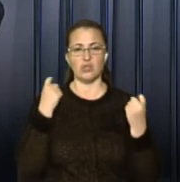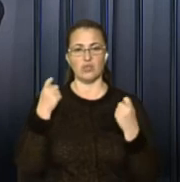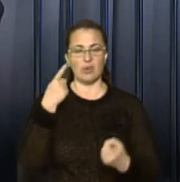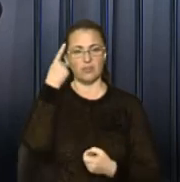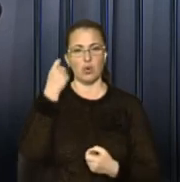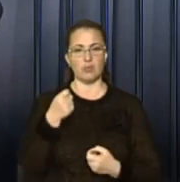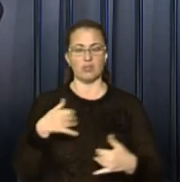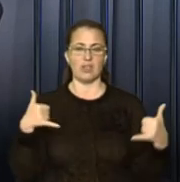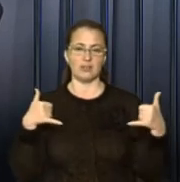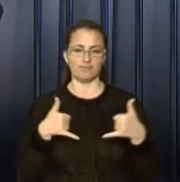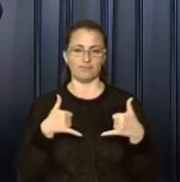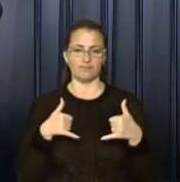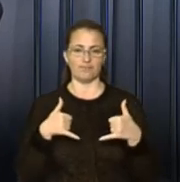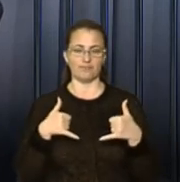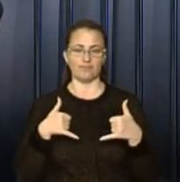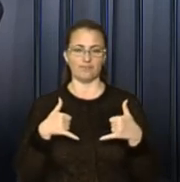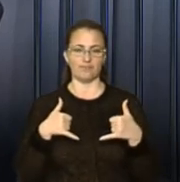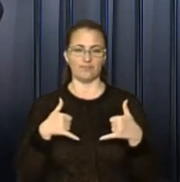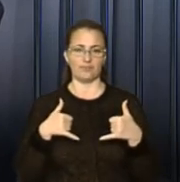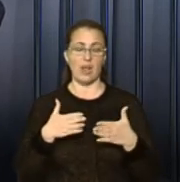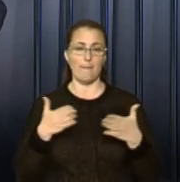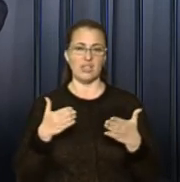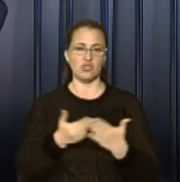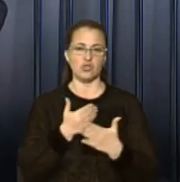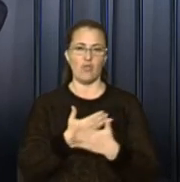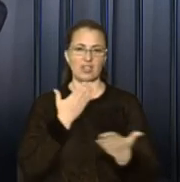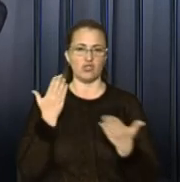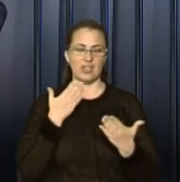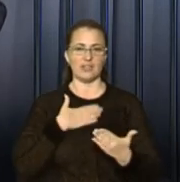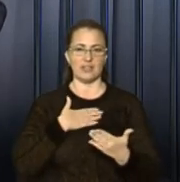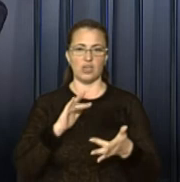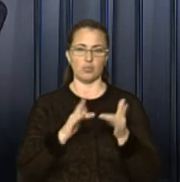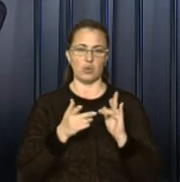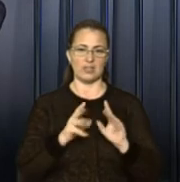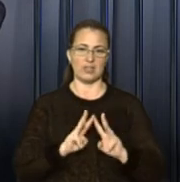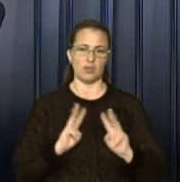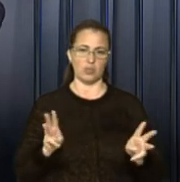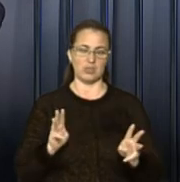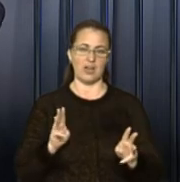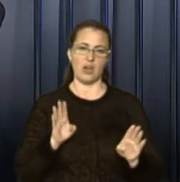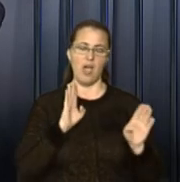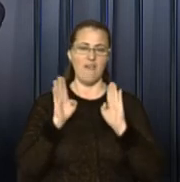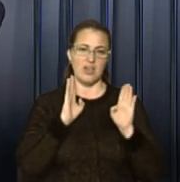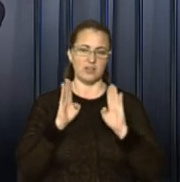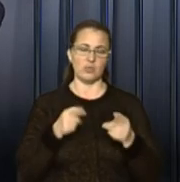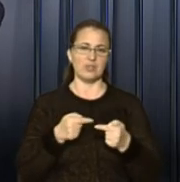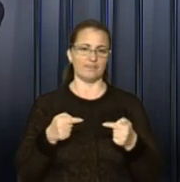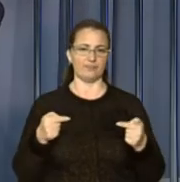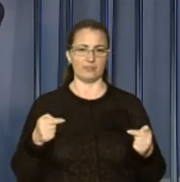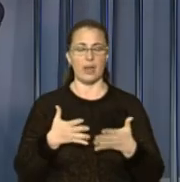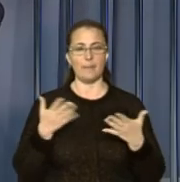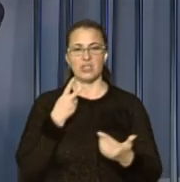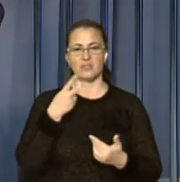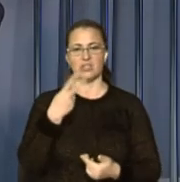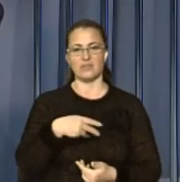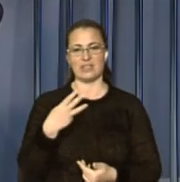повідомляйте нам за номером нашої гарячої лінії. Більше новин читайте на нашому інтернет-порталі та на сторінках у соцмережах. Більше дивіться